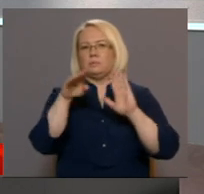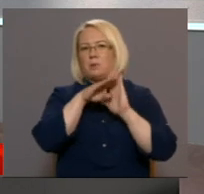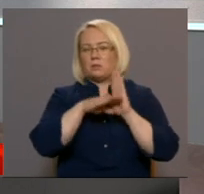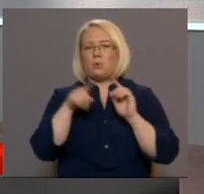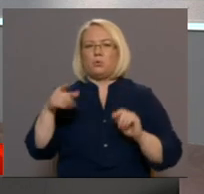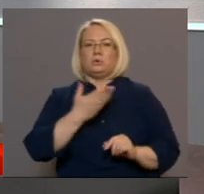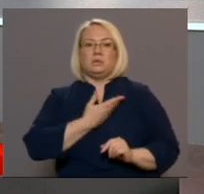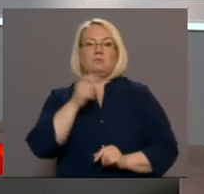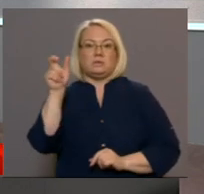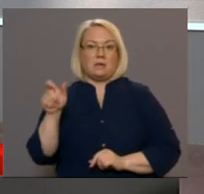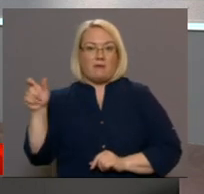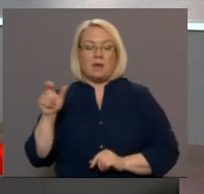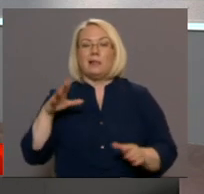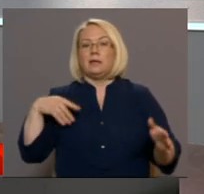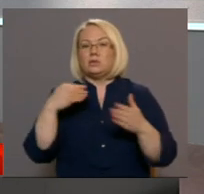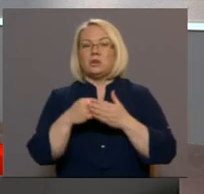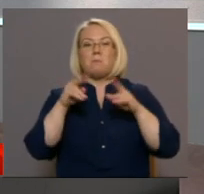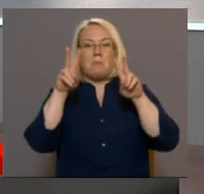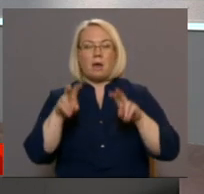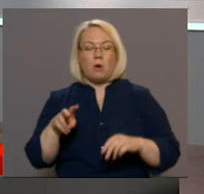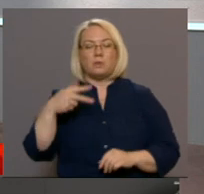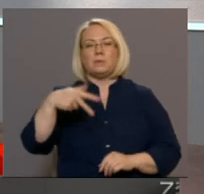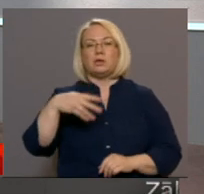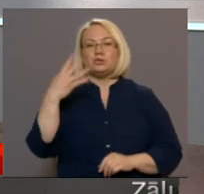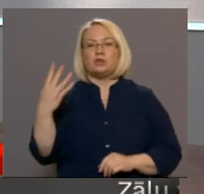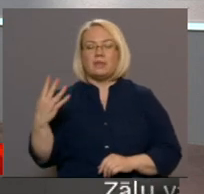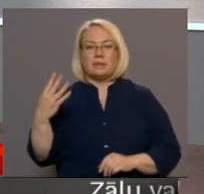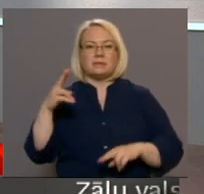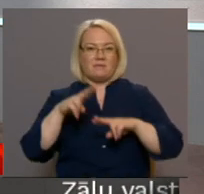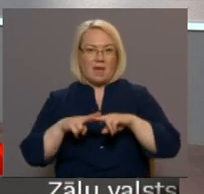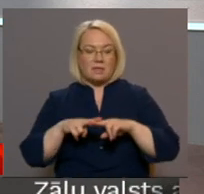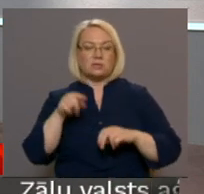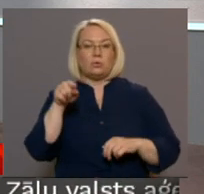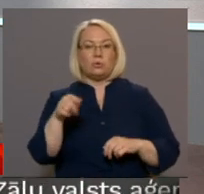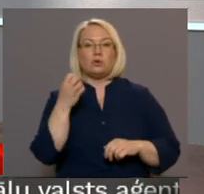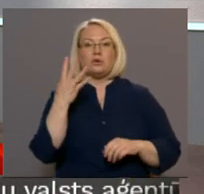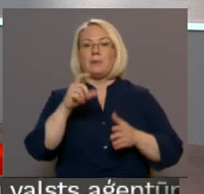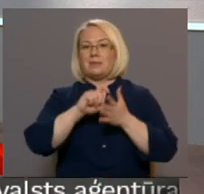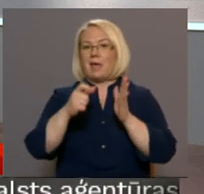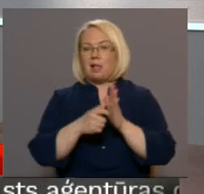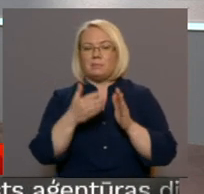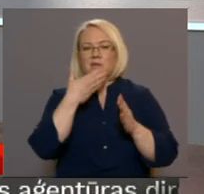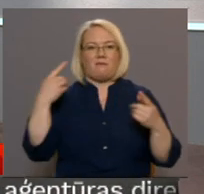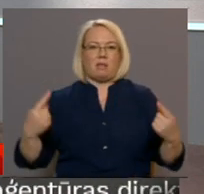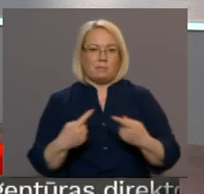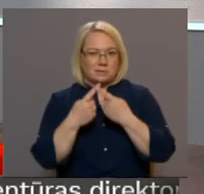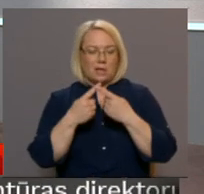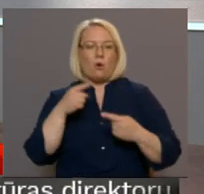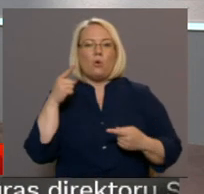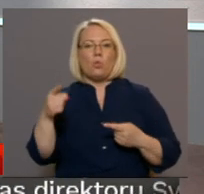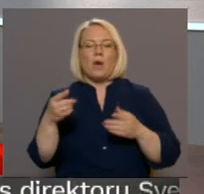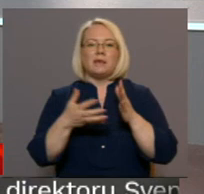izmitina cilvēkus. Līdz šim pārbaudītas 34 naktsmītnes. Tajās 14 telpas ir neatbilstīgas un to